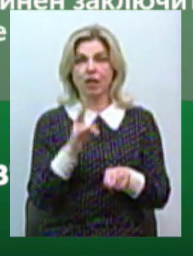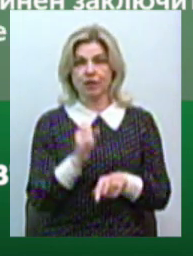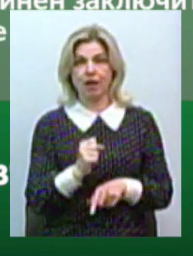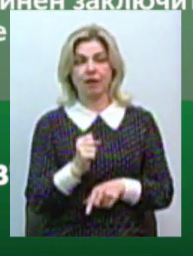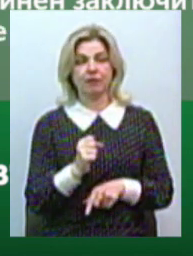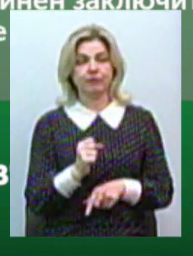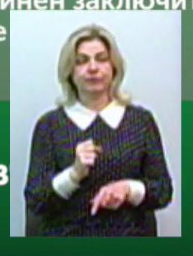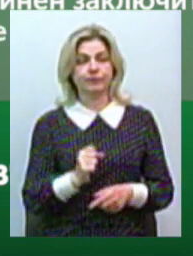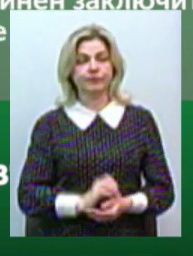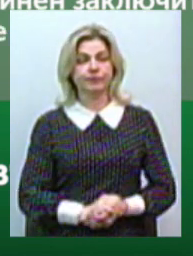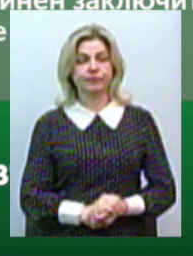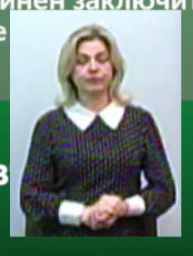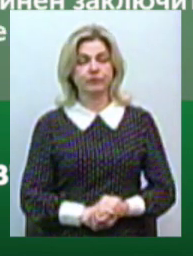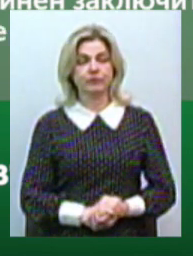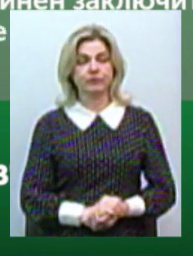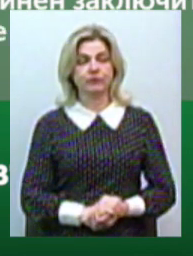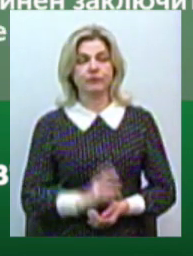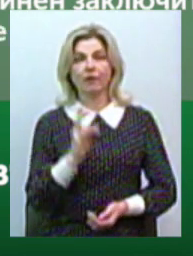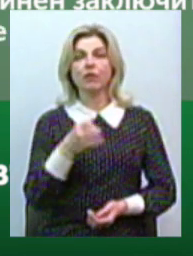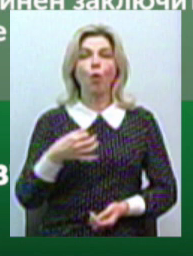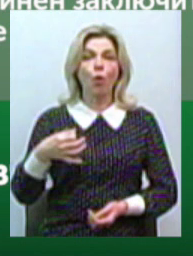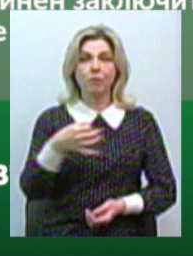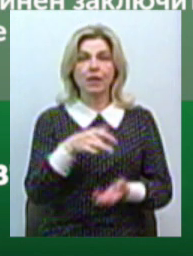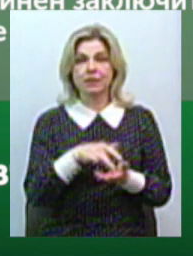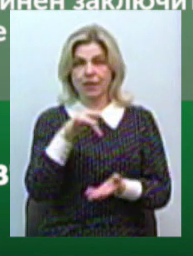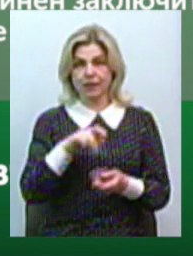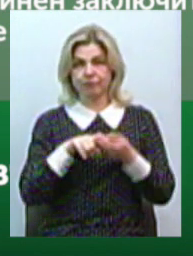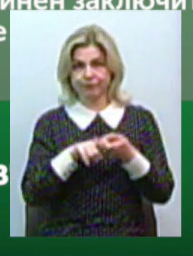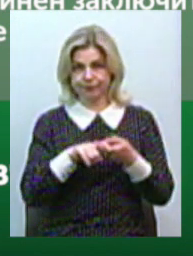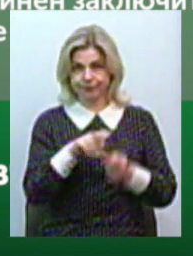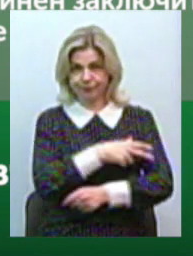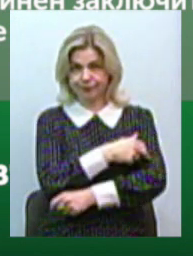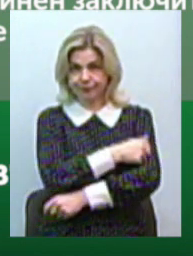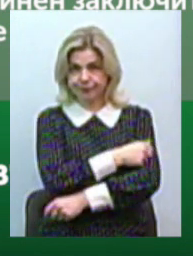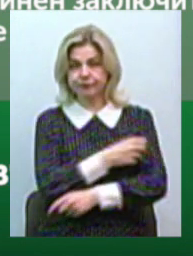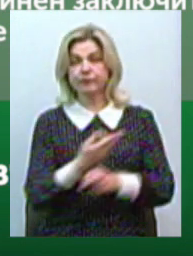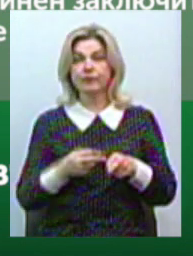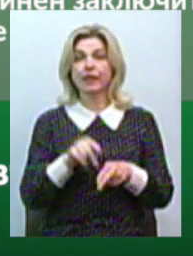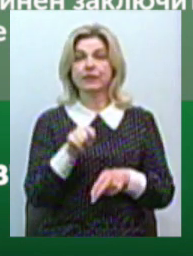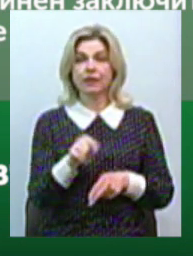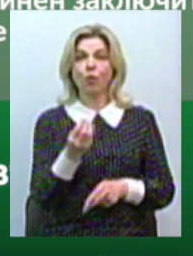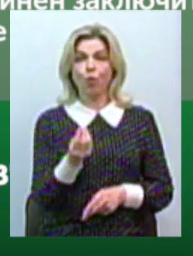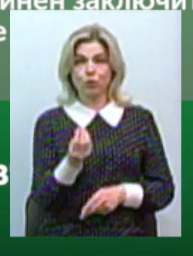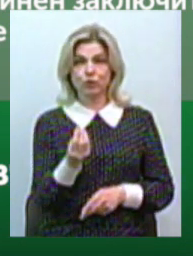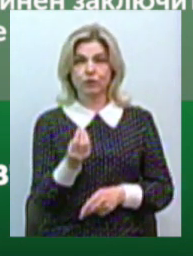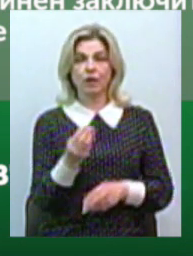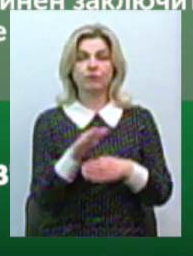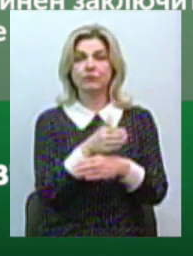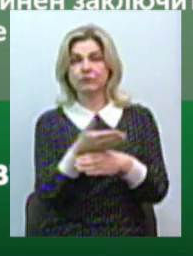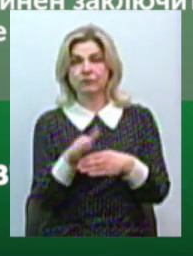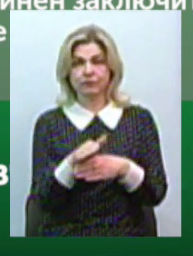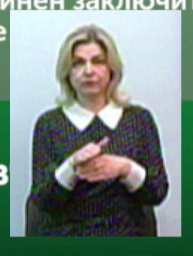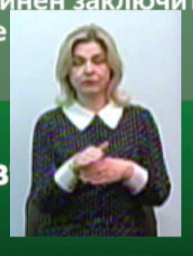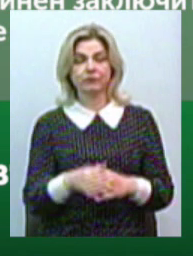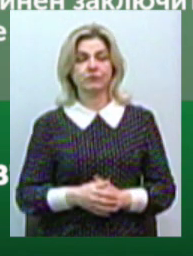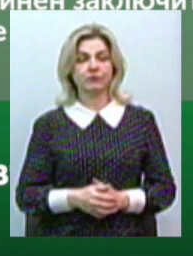обласной центр лікування інфекційних хвороб. Ці кошти, розподілені